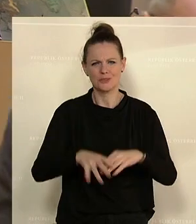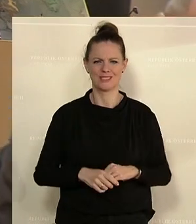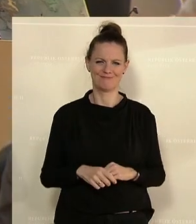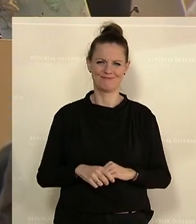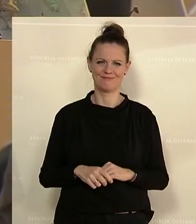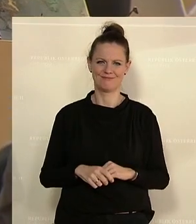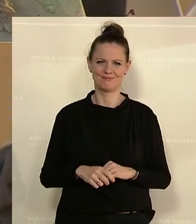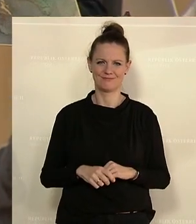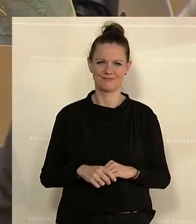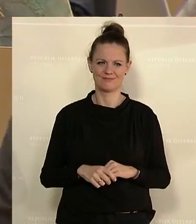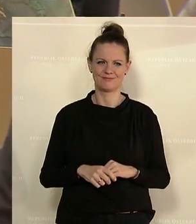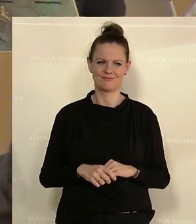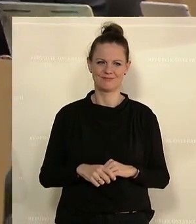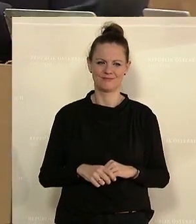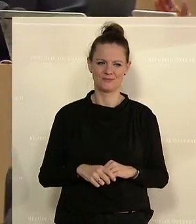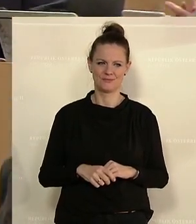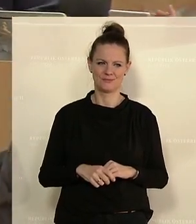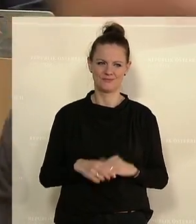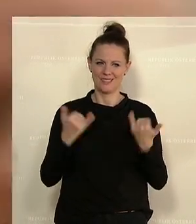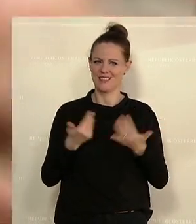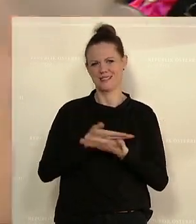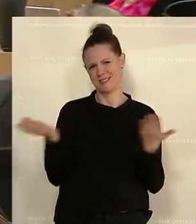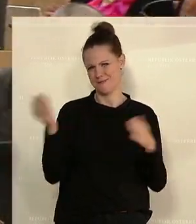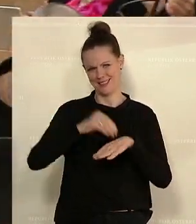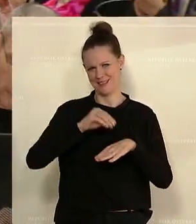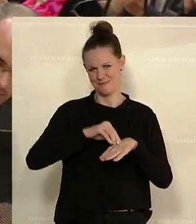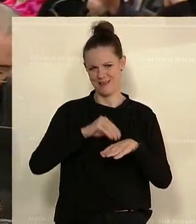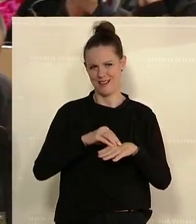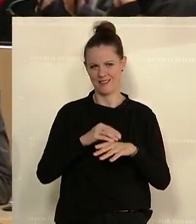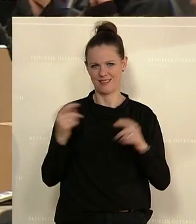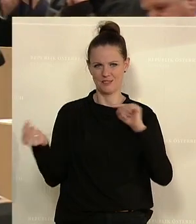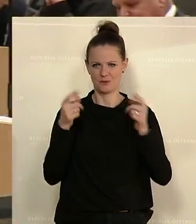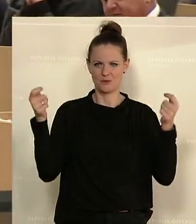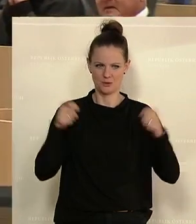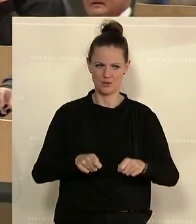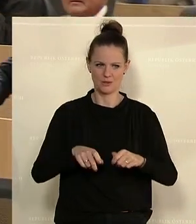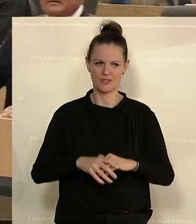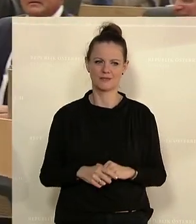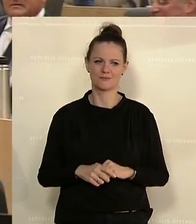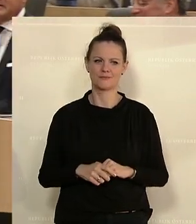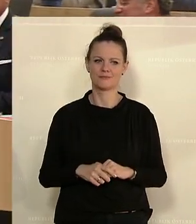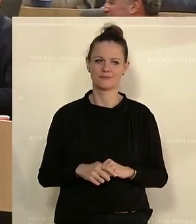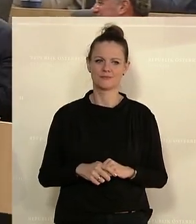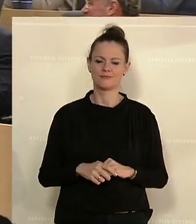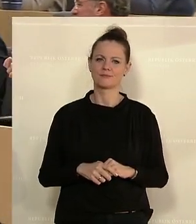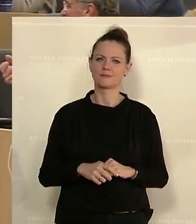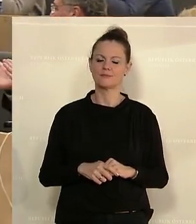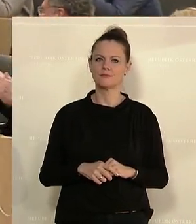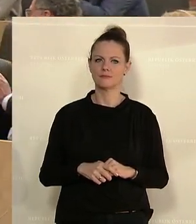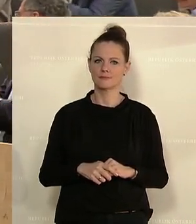Zu Wort ist niemand mehr gemeldet. Die Debatte ist geschlossen. Ist seitens der